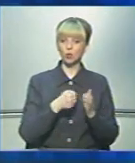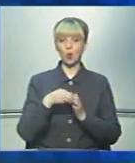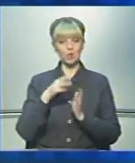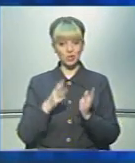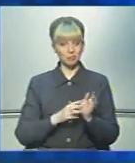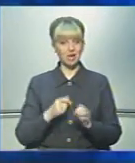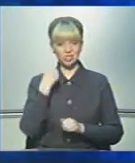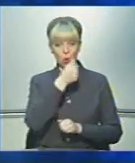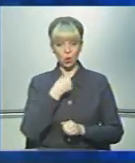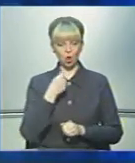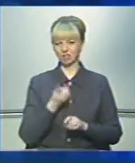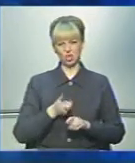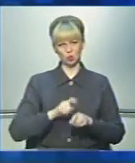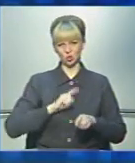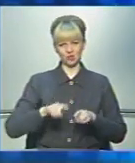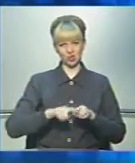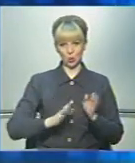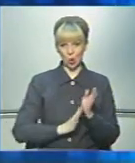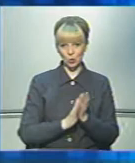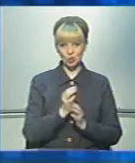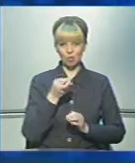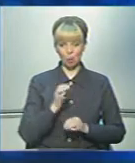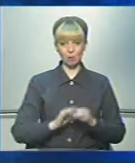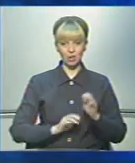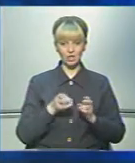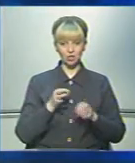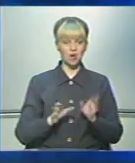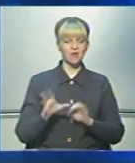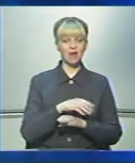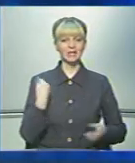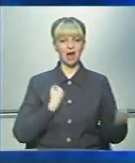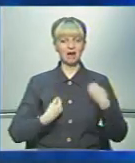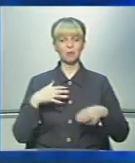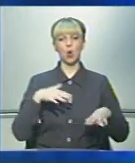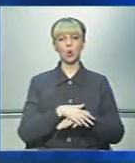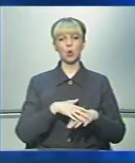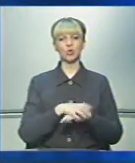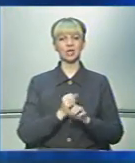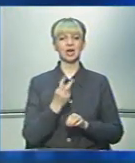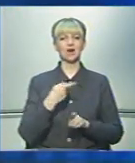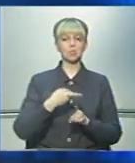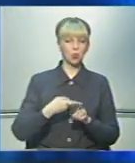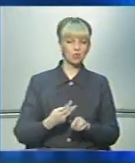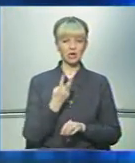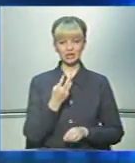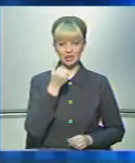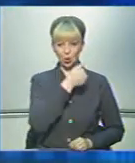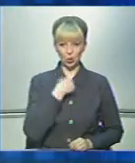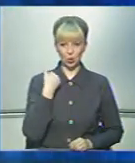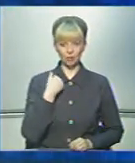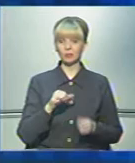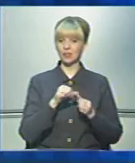18 років не дуже швидко ростуть. Бо практично весь гардероб розрахований на 2,5-3 роки.